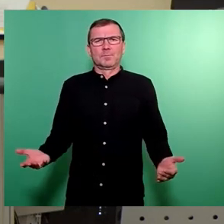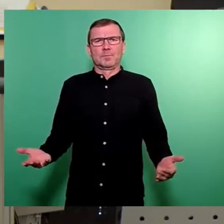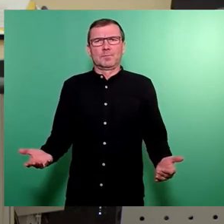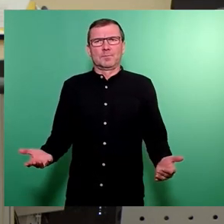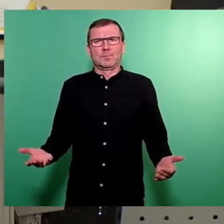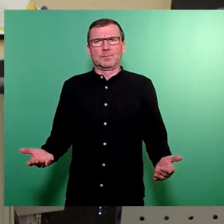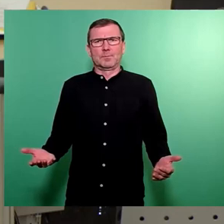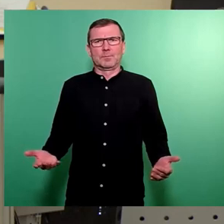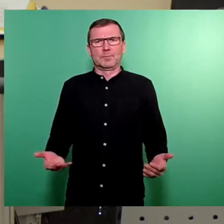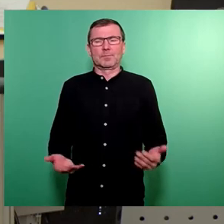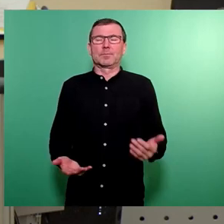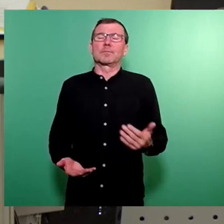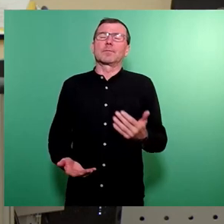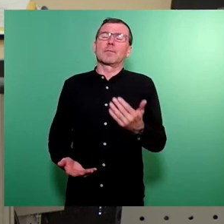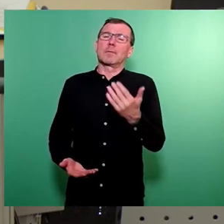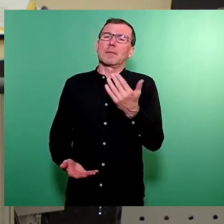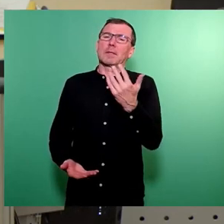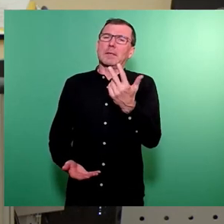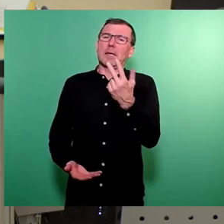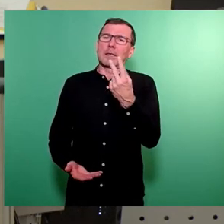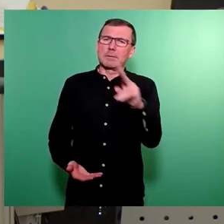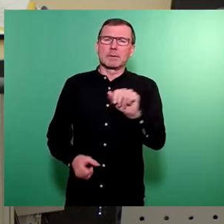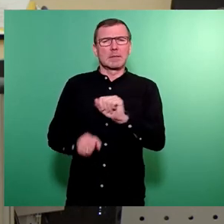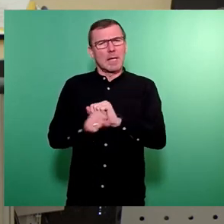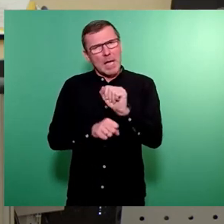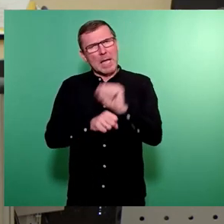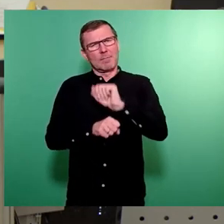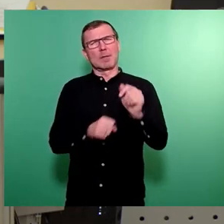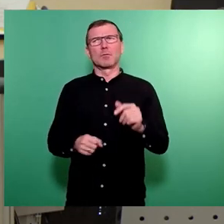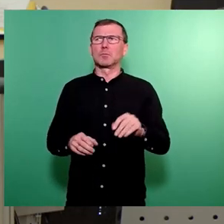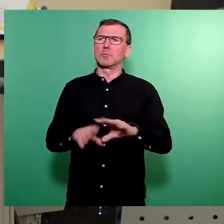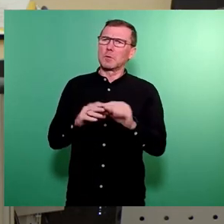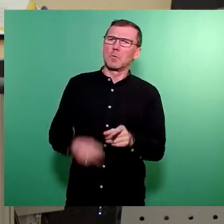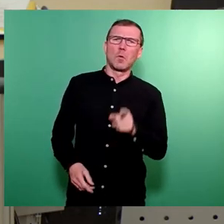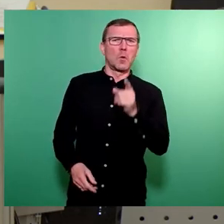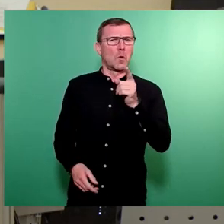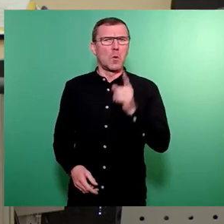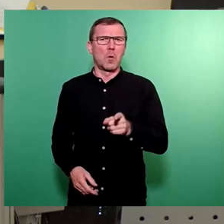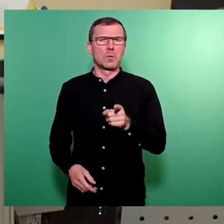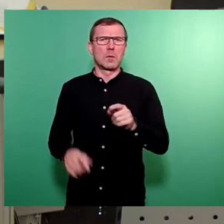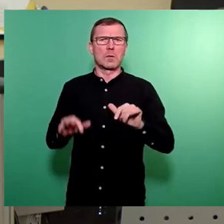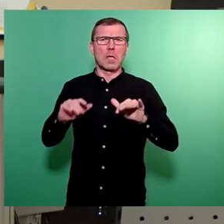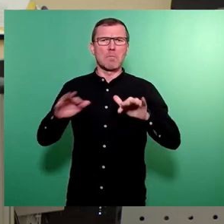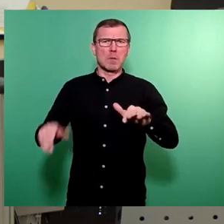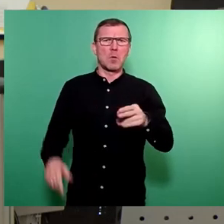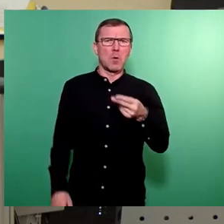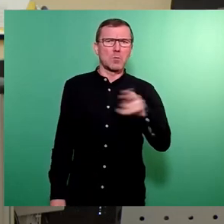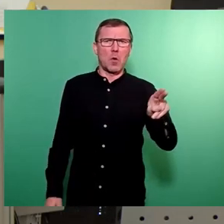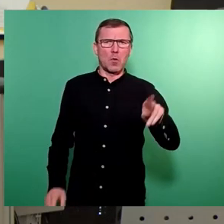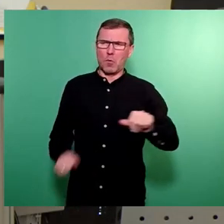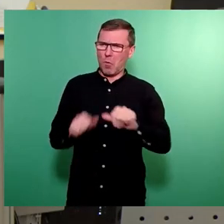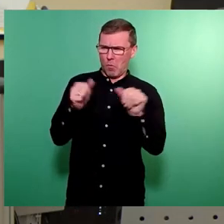Wie gesagt, 23 Einwendungen mit, naja, reichlich 100 Millionen Euro Umfang.